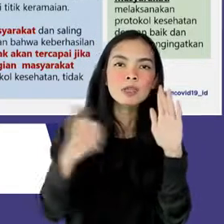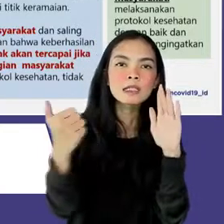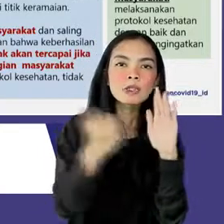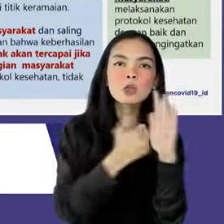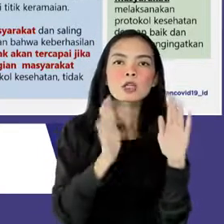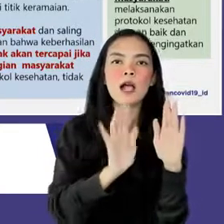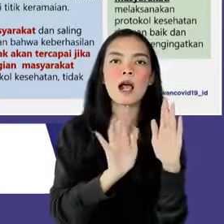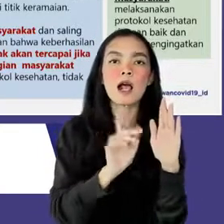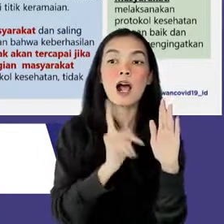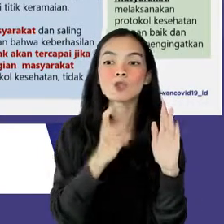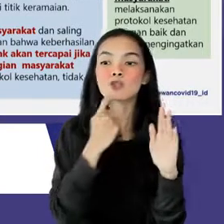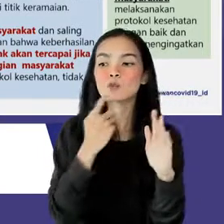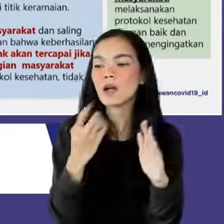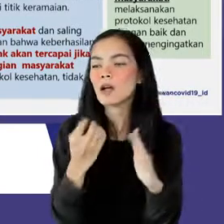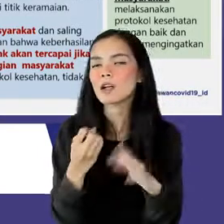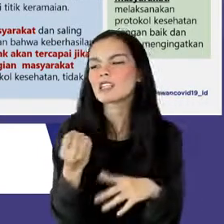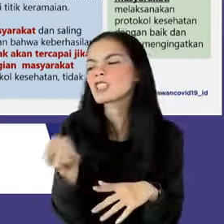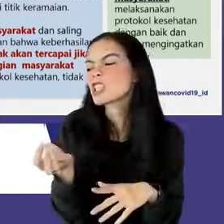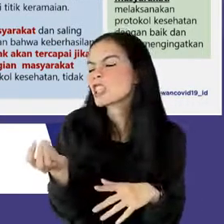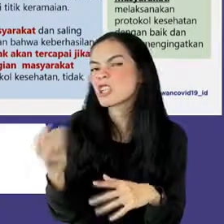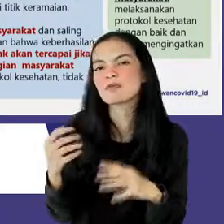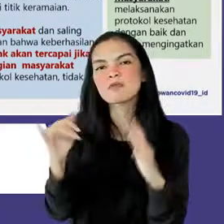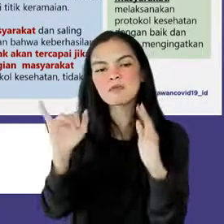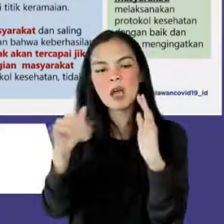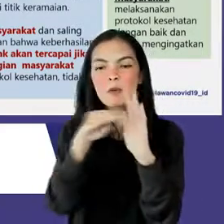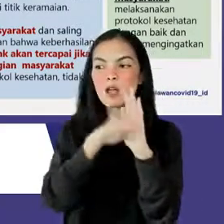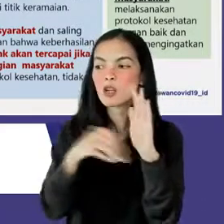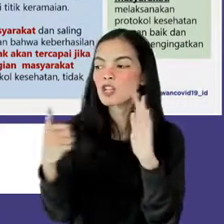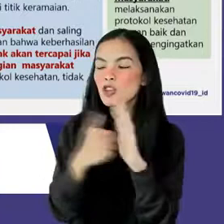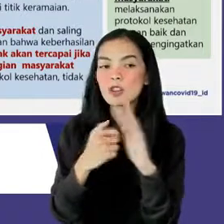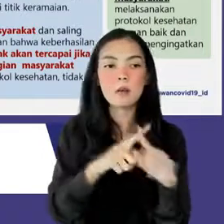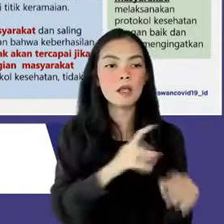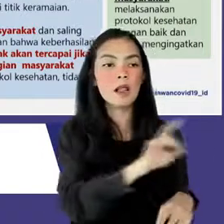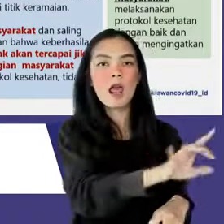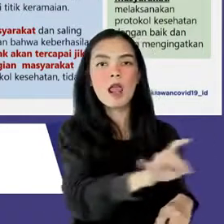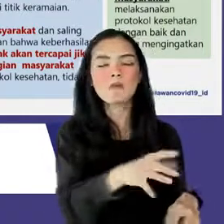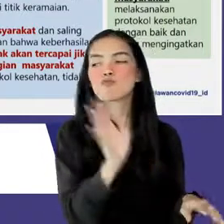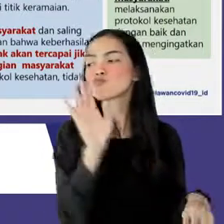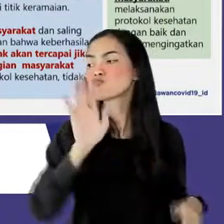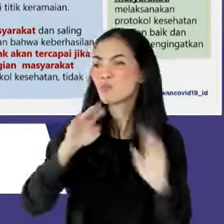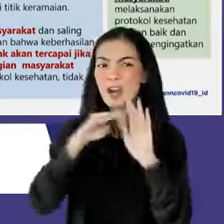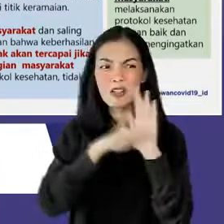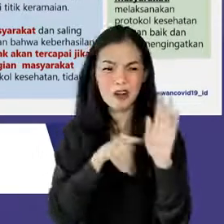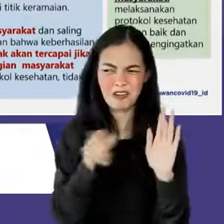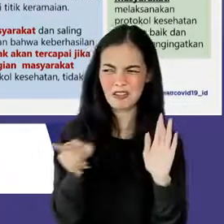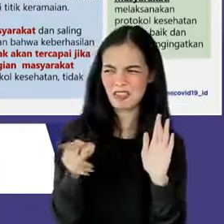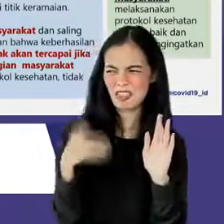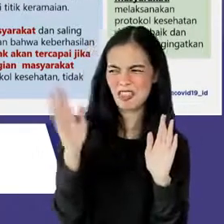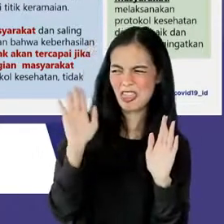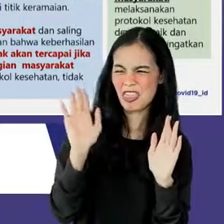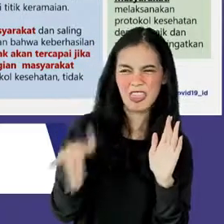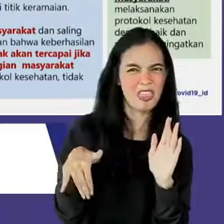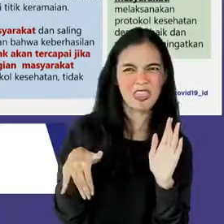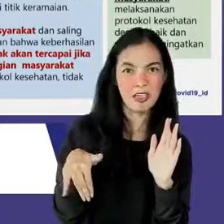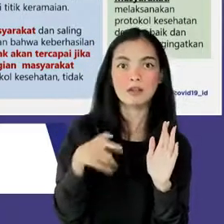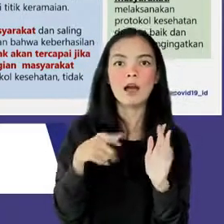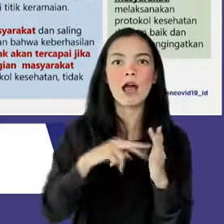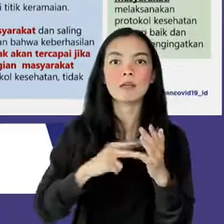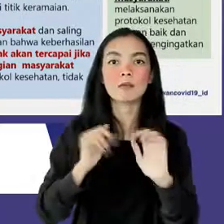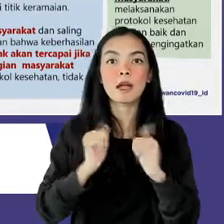jika hanya sebagian masyarakat yang disiplin, namun sebagian lagi abai, tentunya ini tidak akan berhasil.